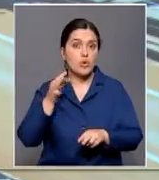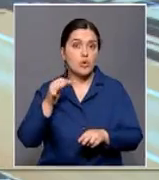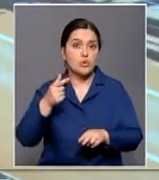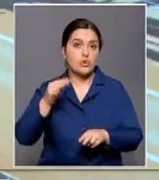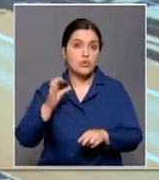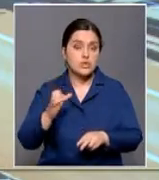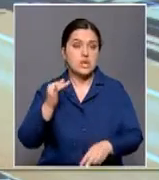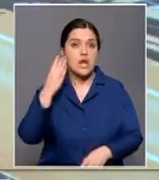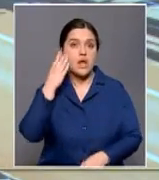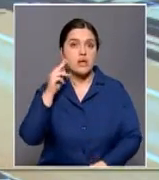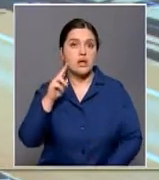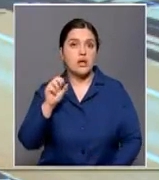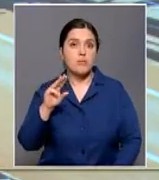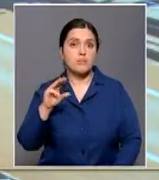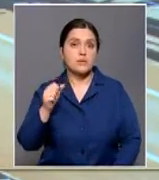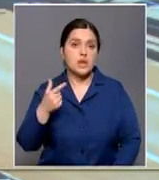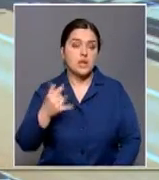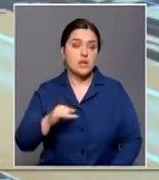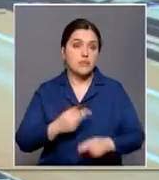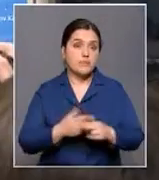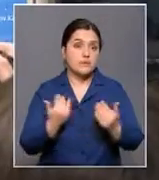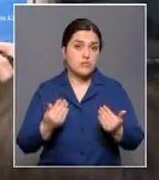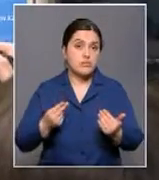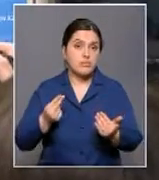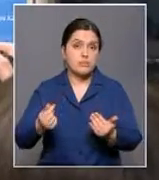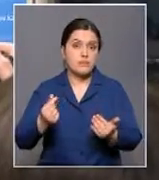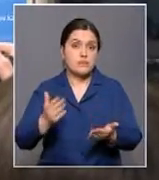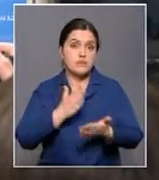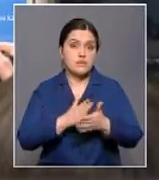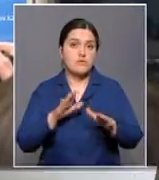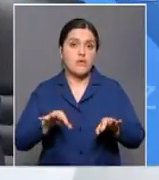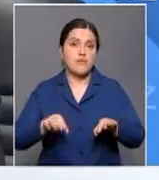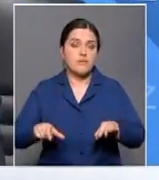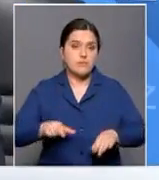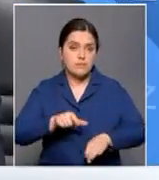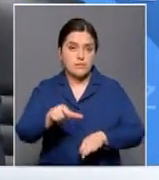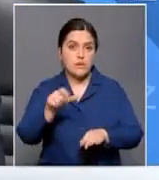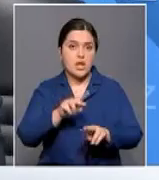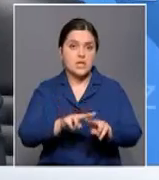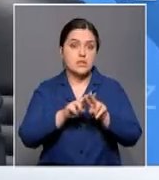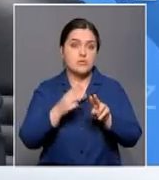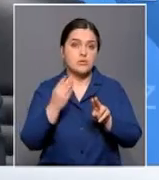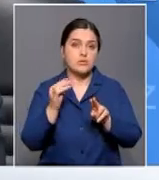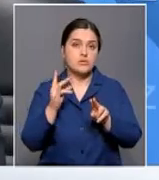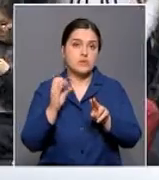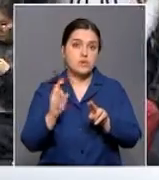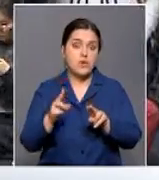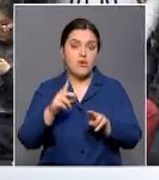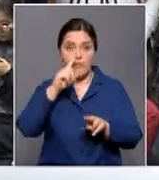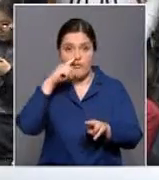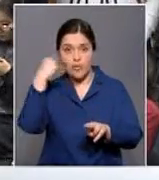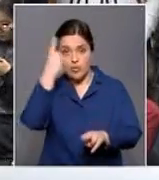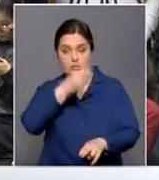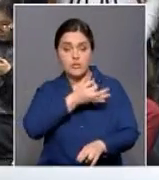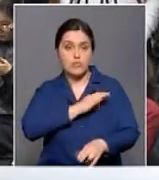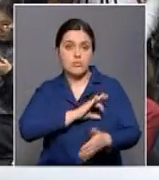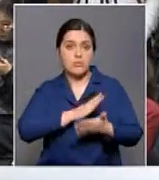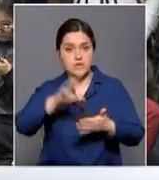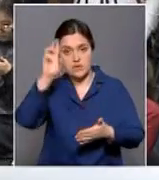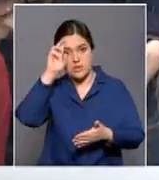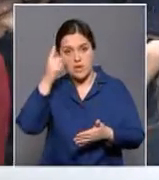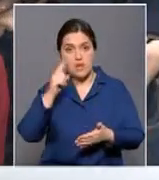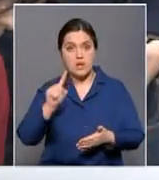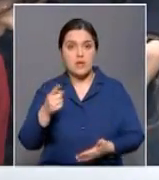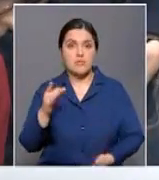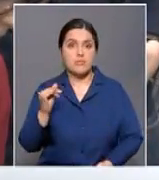Алматы-Капшагай. Напомню, на сегодня платным является только автобан «Астана-Щучинск». В год он приносит государству доход в